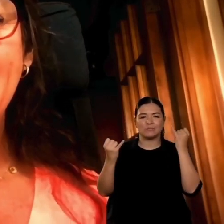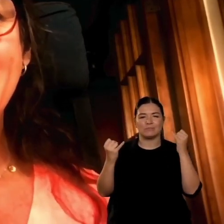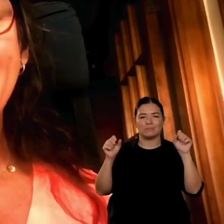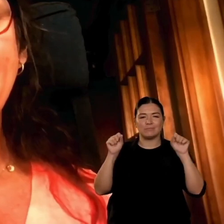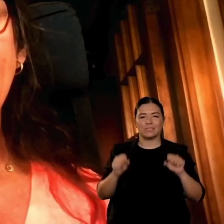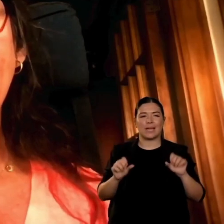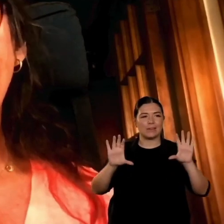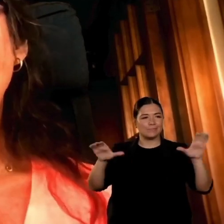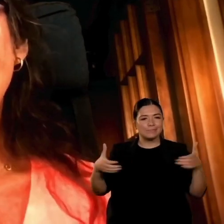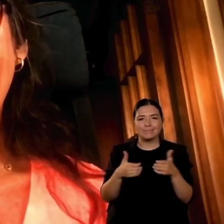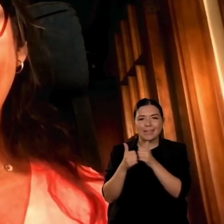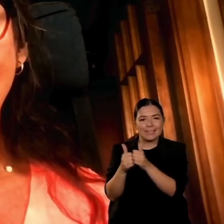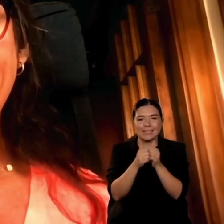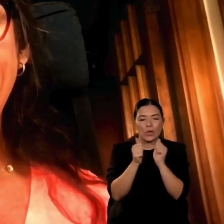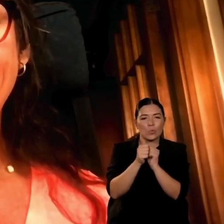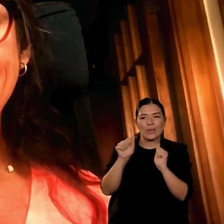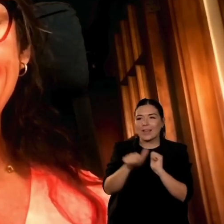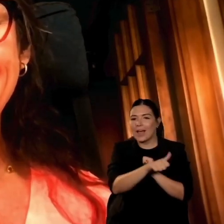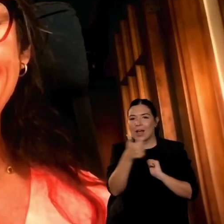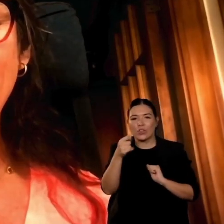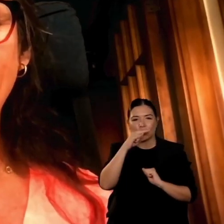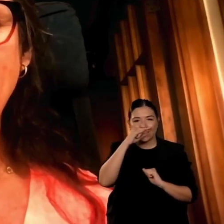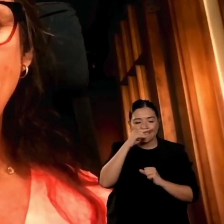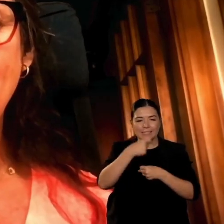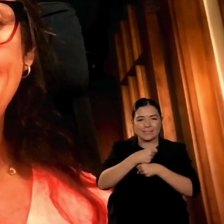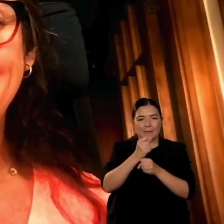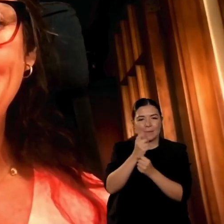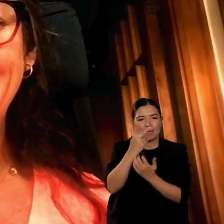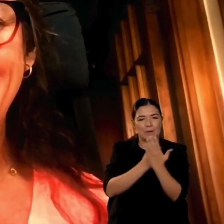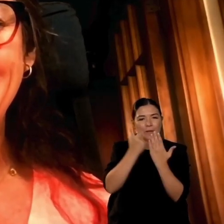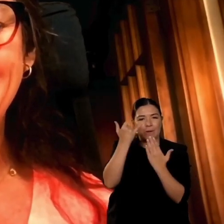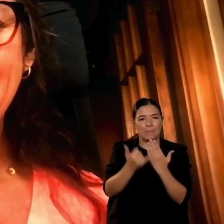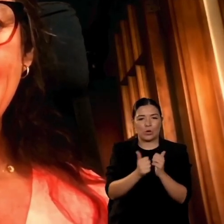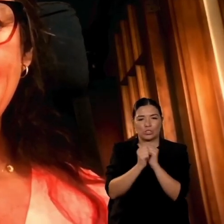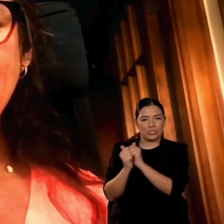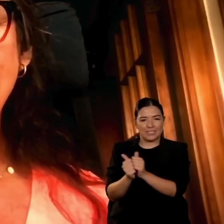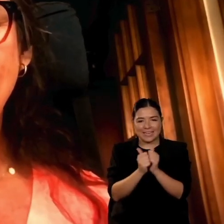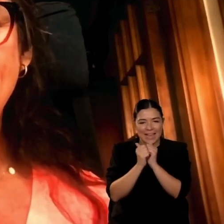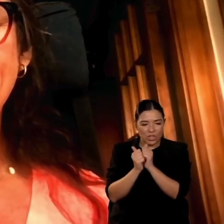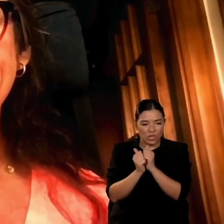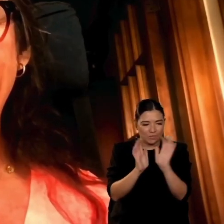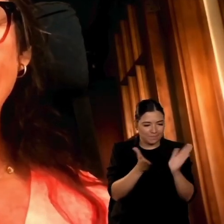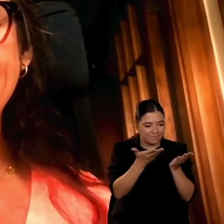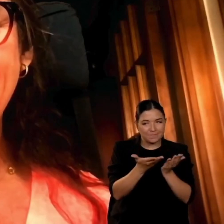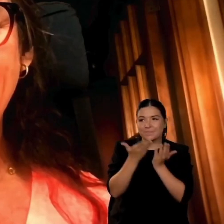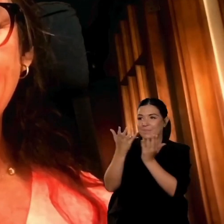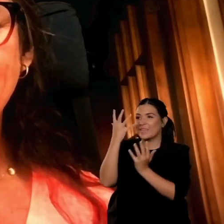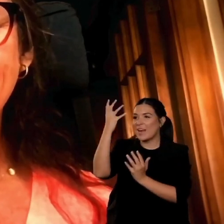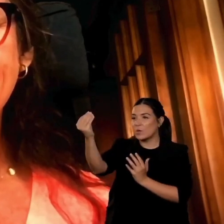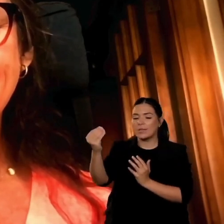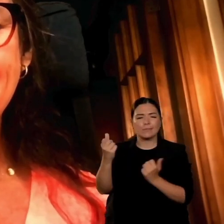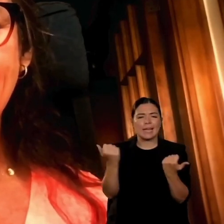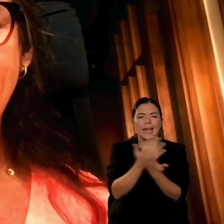con lo schermo ma anche giocare con immagini e tutto ciò che vedere con la loro immaginazione